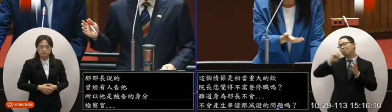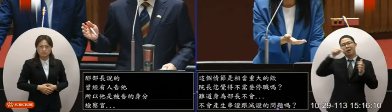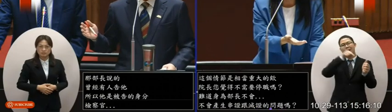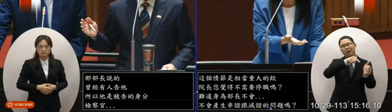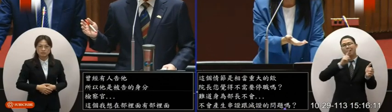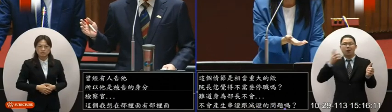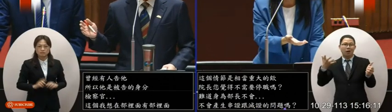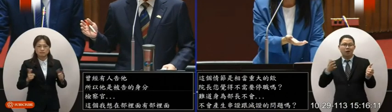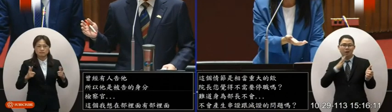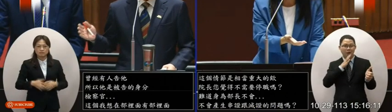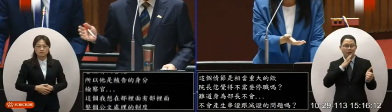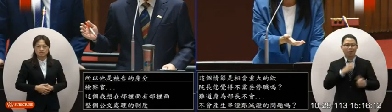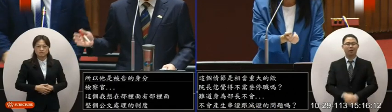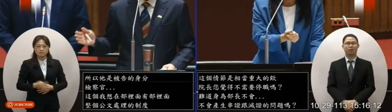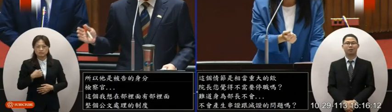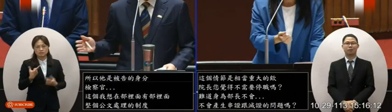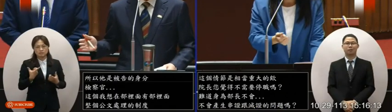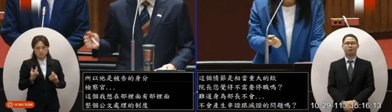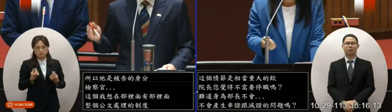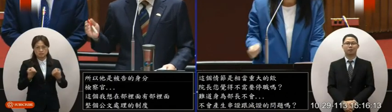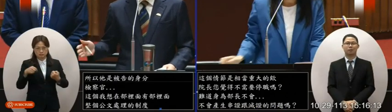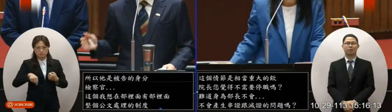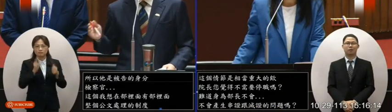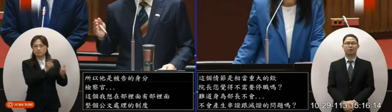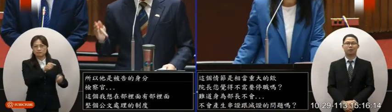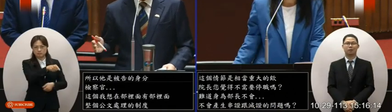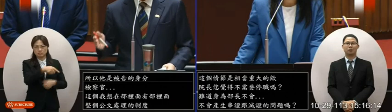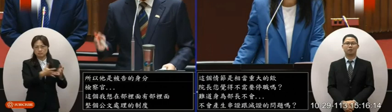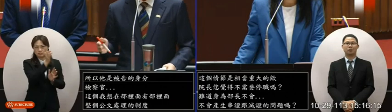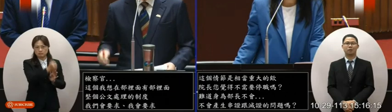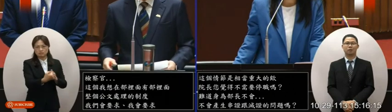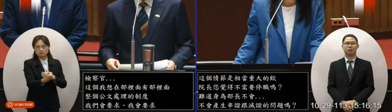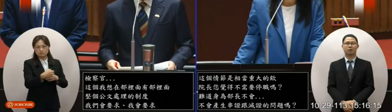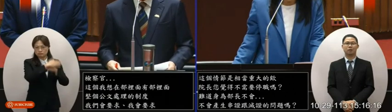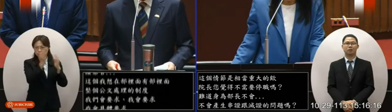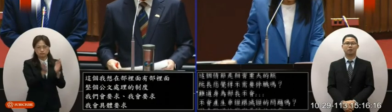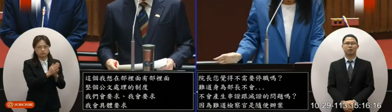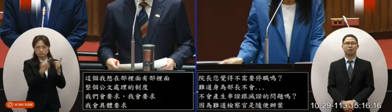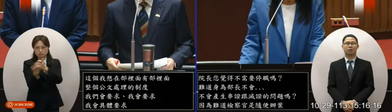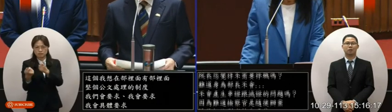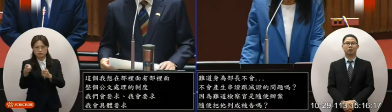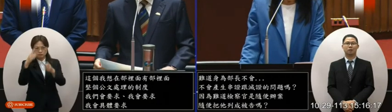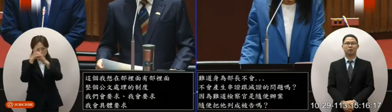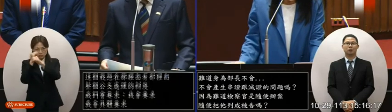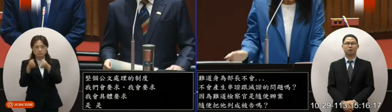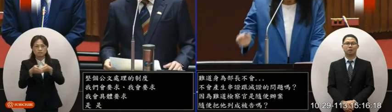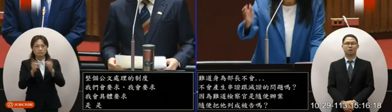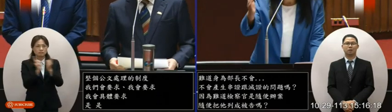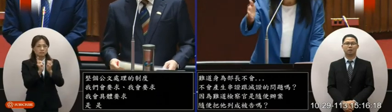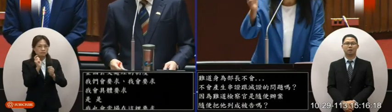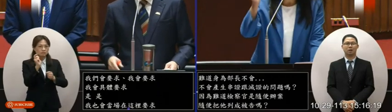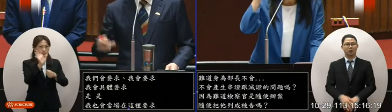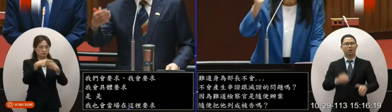他列成列為被告嗎我也會當場在這裡要求部長要全力配合司法的調查對於我們部內所有